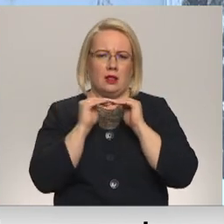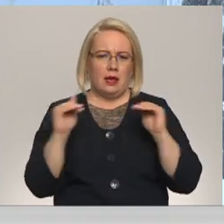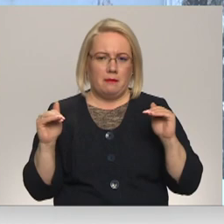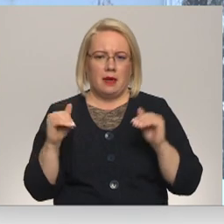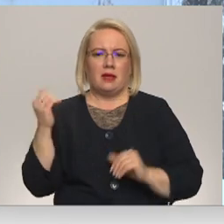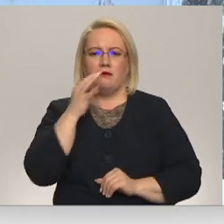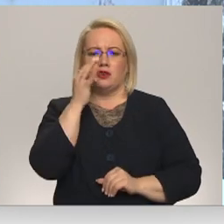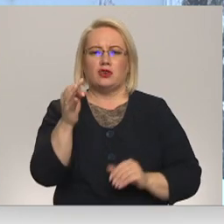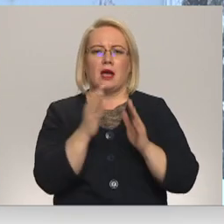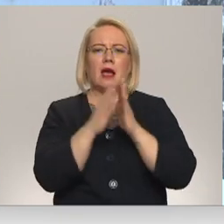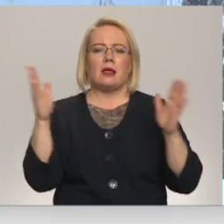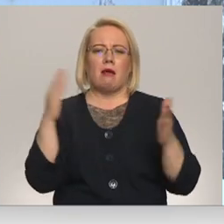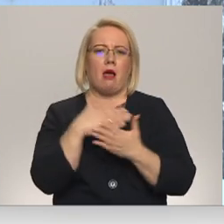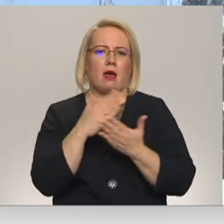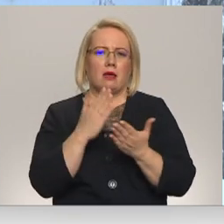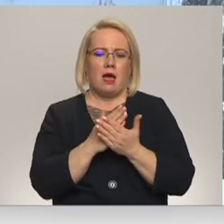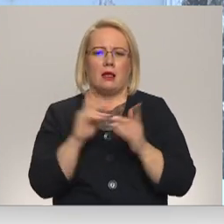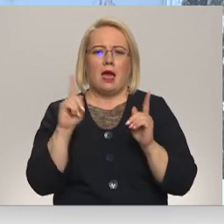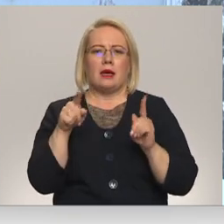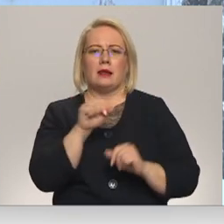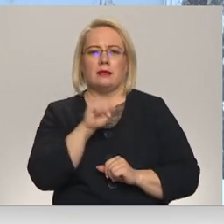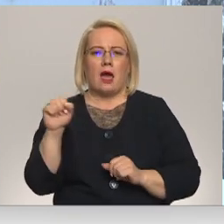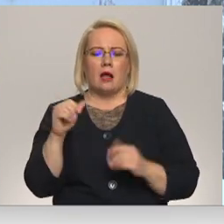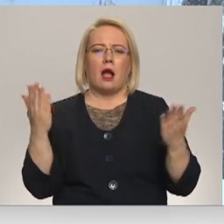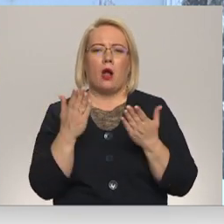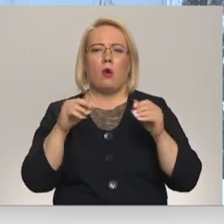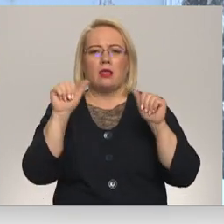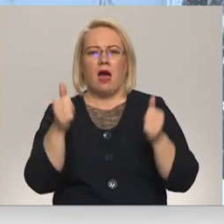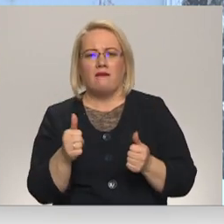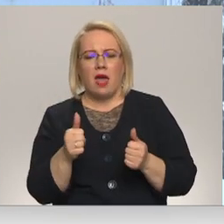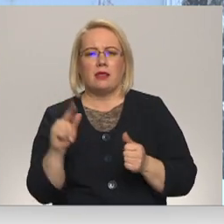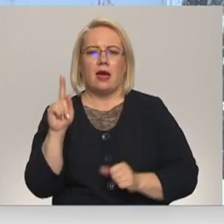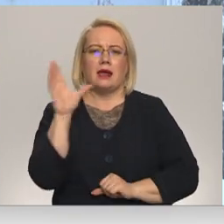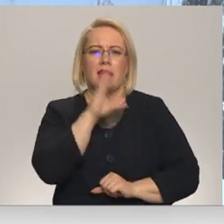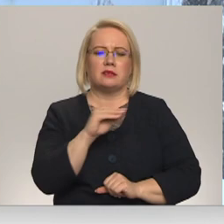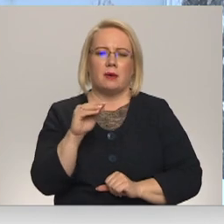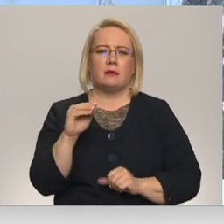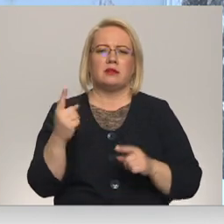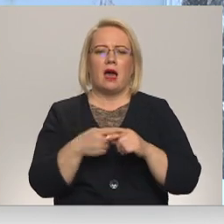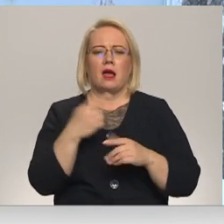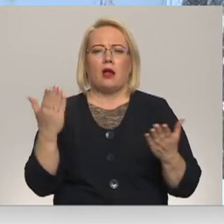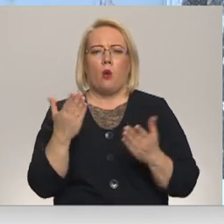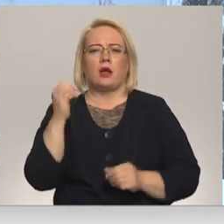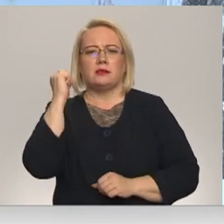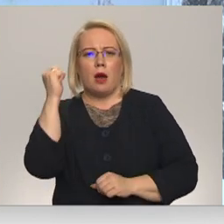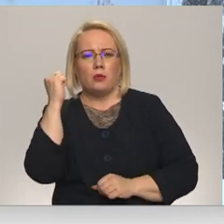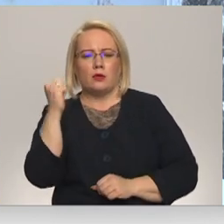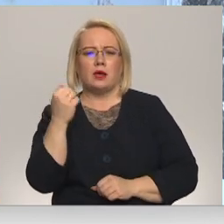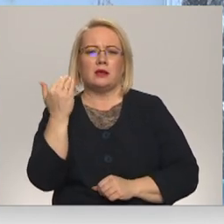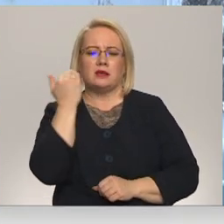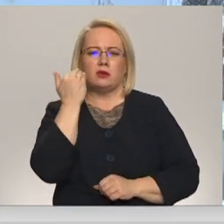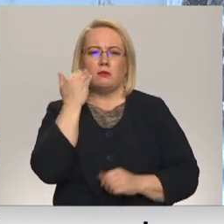lielākai daļai tur drīzāk ir tā, ka kaut kādā veidā iespējams atkal ir apdraudēts, tās saucamās